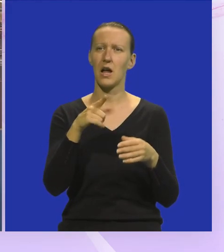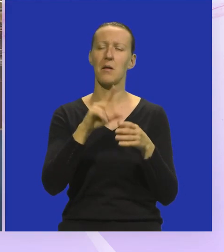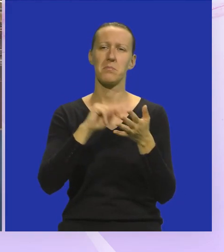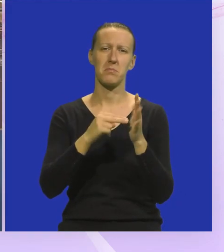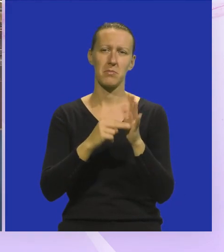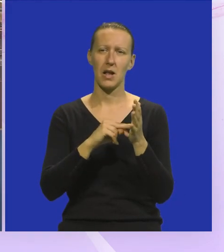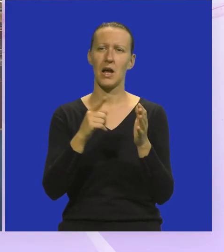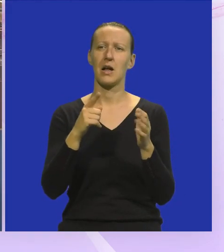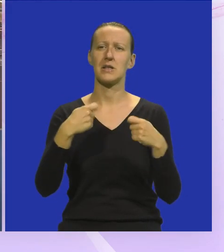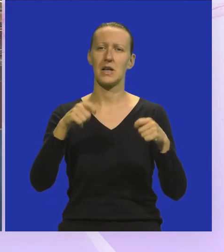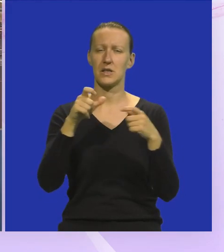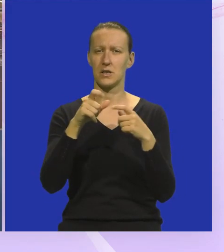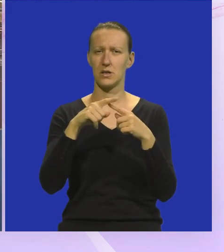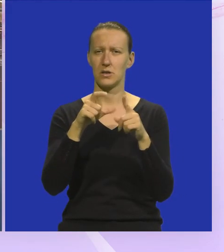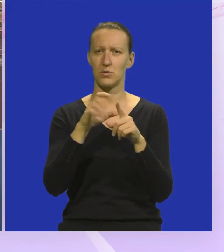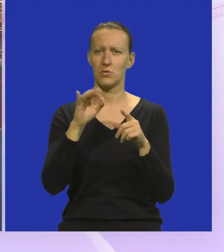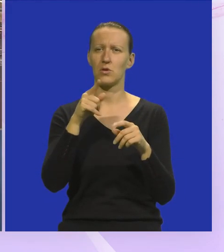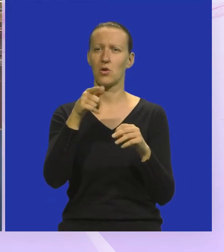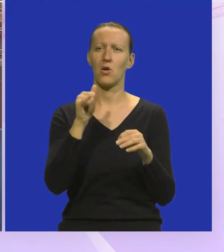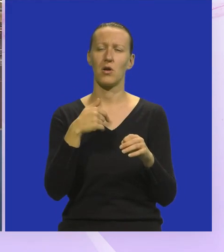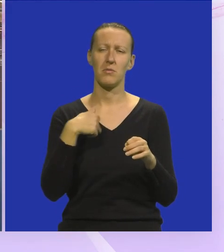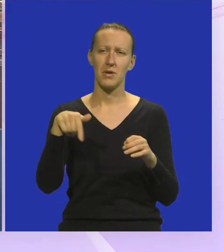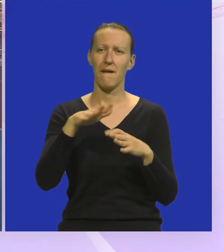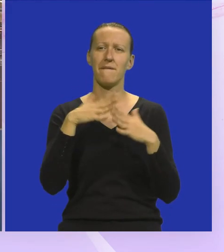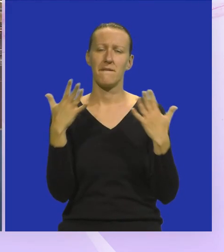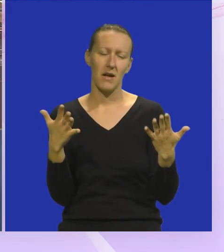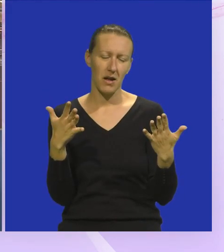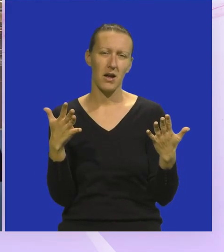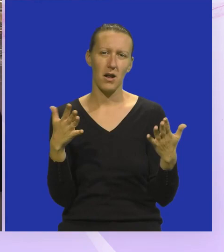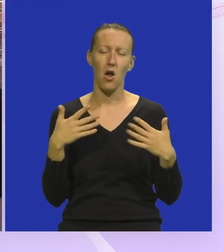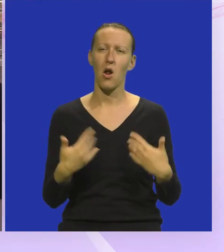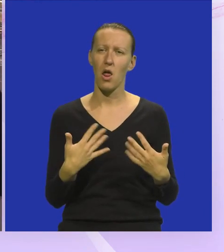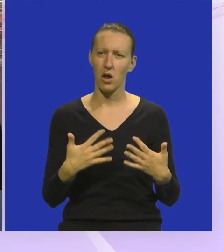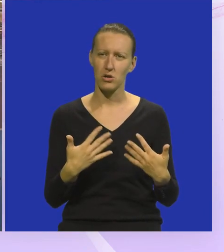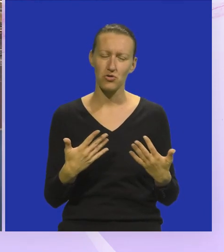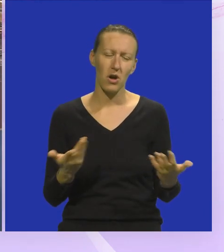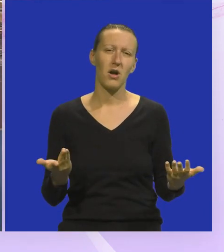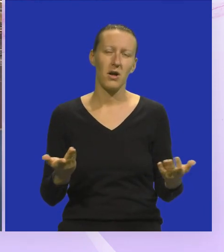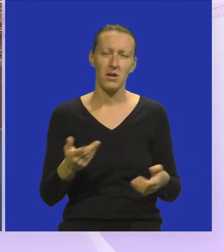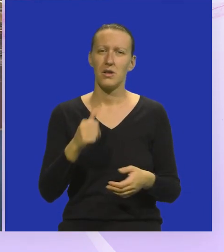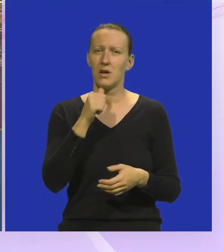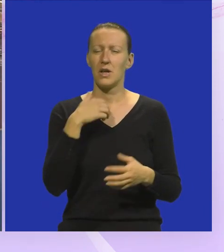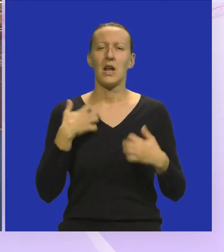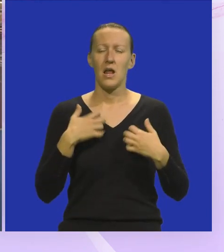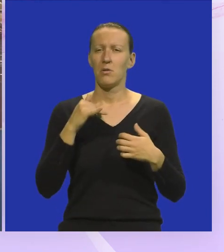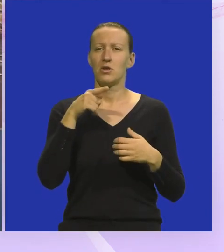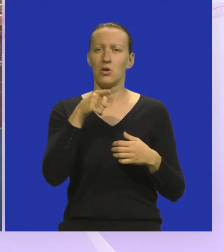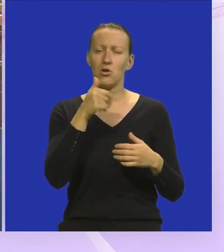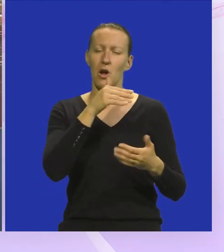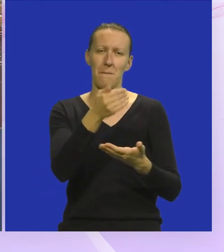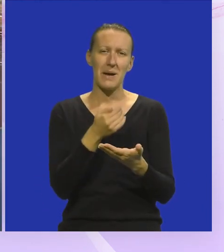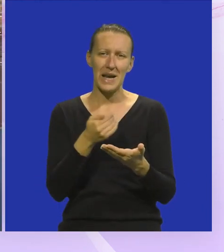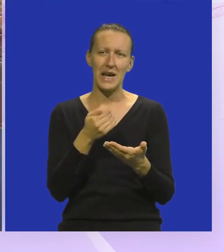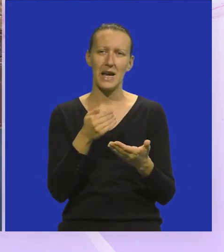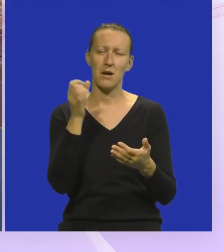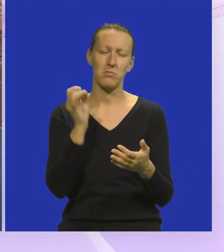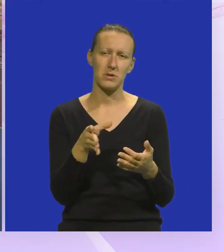planira studio izgraditi, tako da to nam je veliko olakšanje I nadamo se da će to što prije i